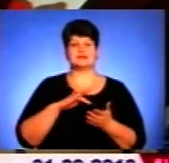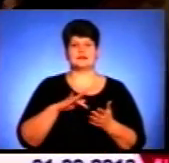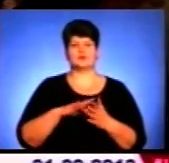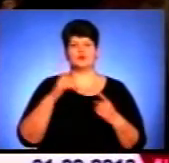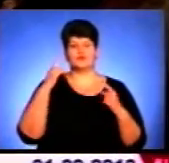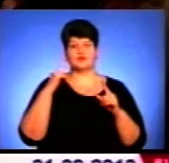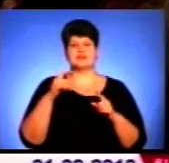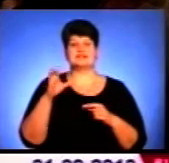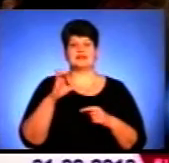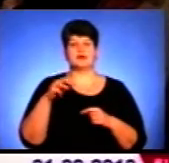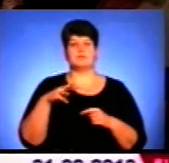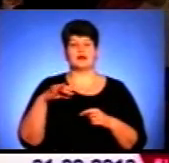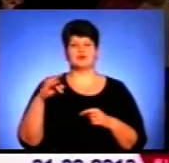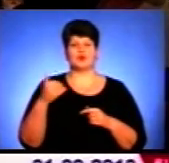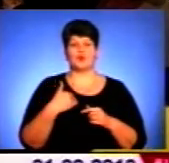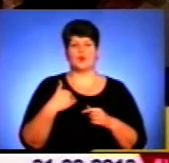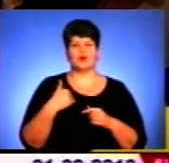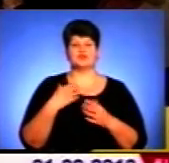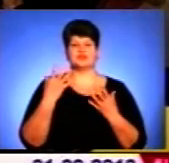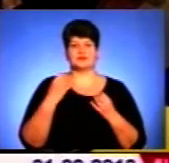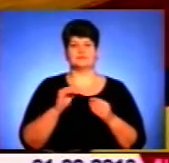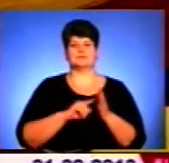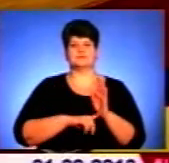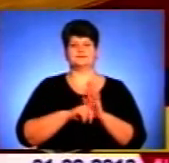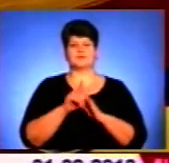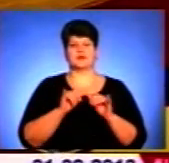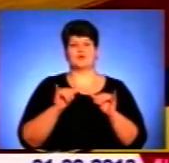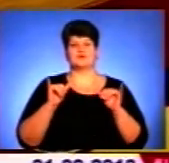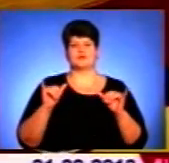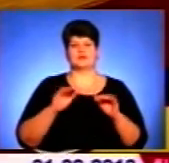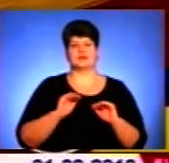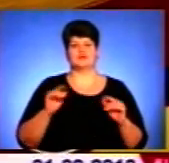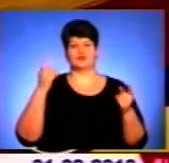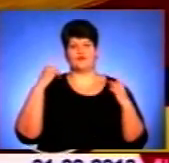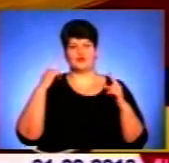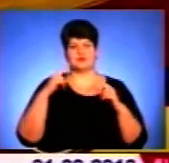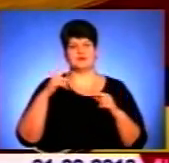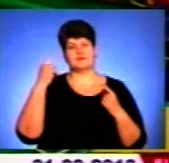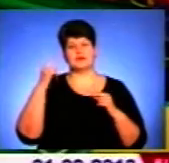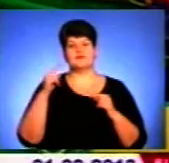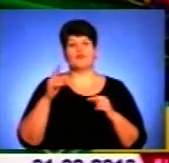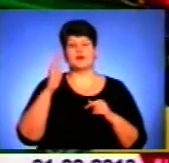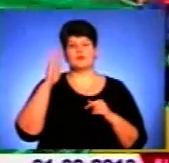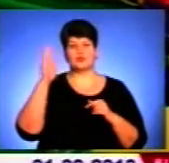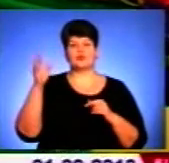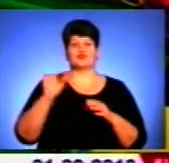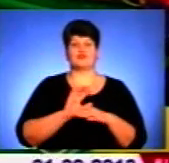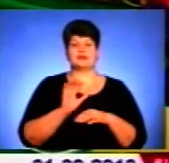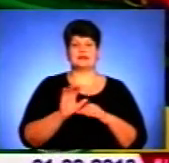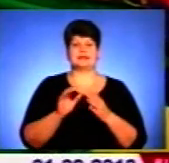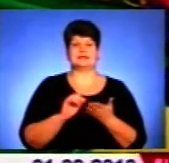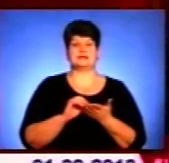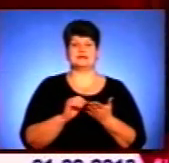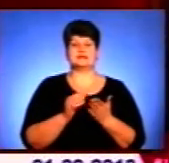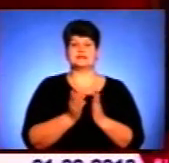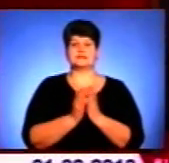Механчук має нами започаткувати щорічні фестивалі конкурси для розвитку дитячої творчості та фантазії. В майбутньому вона планує видати збірку усі